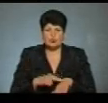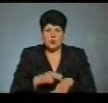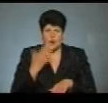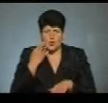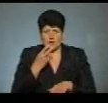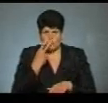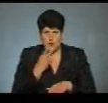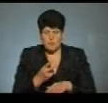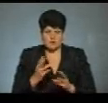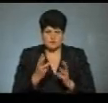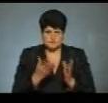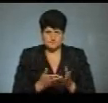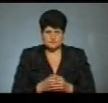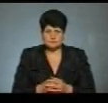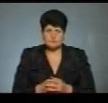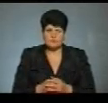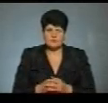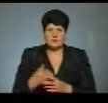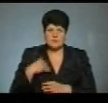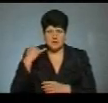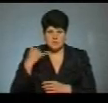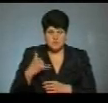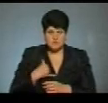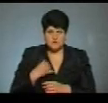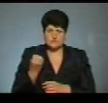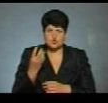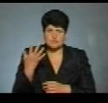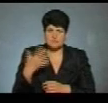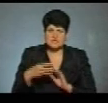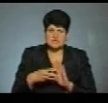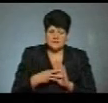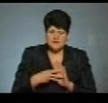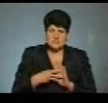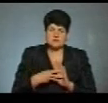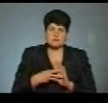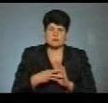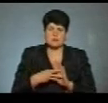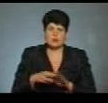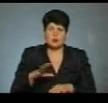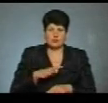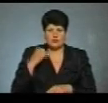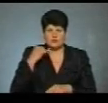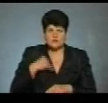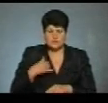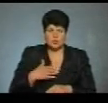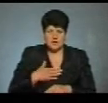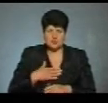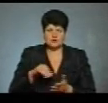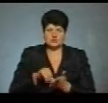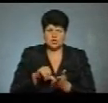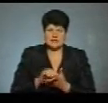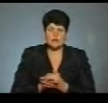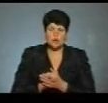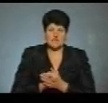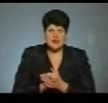побачив, що заказник горить. Мені перезвонили. В 14.58, по-моєму, був дзвінок нашого члена